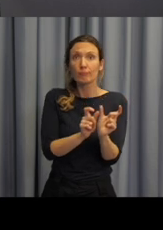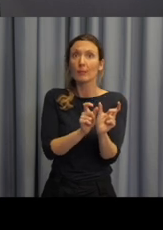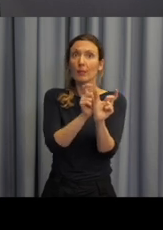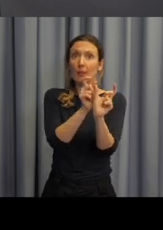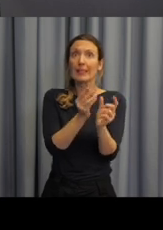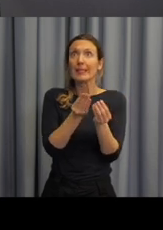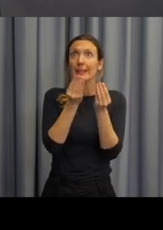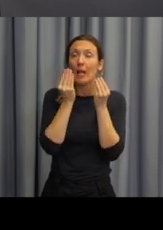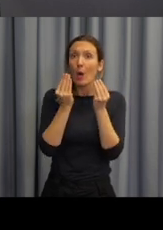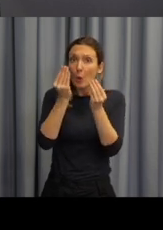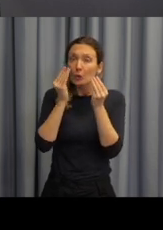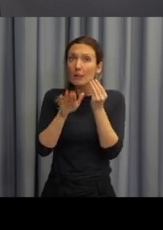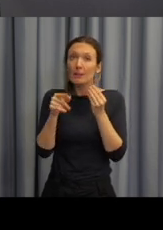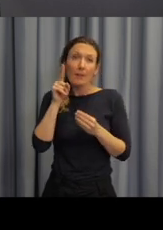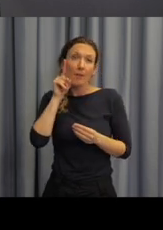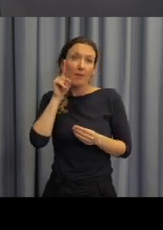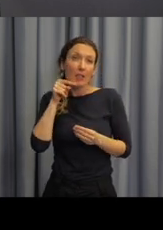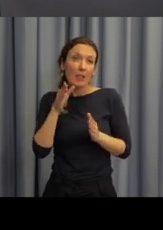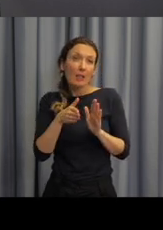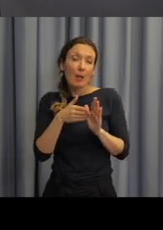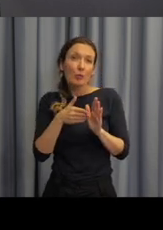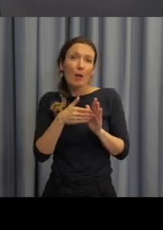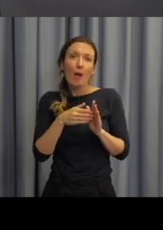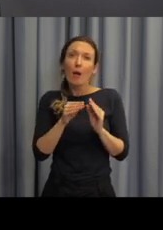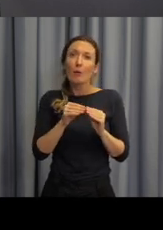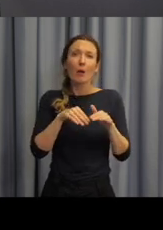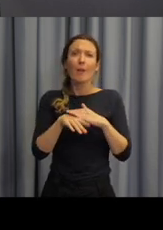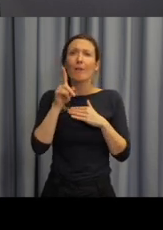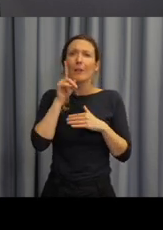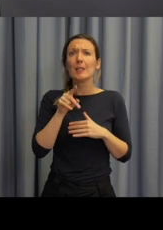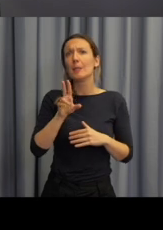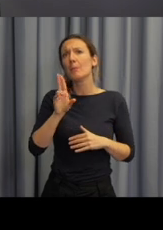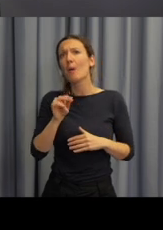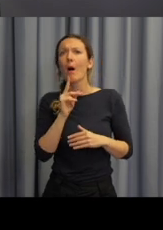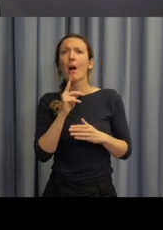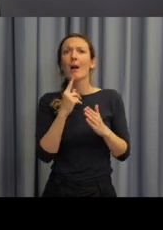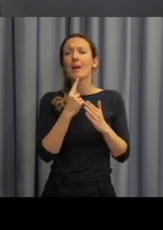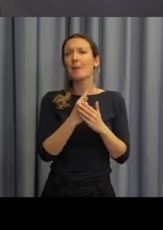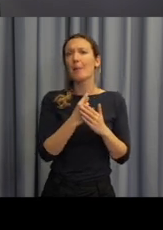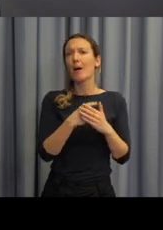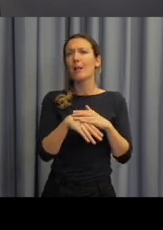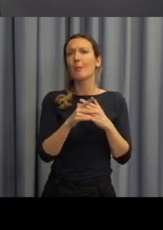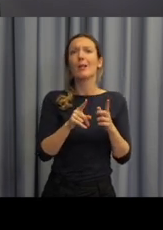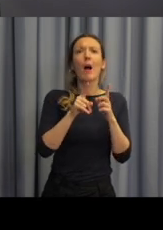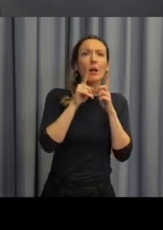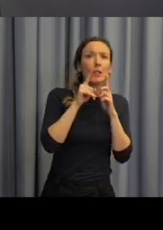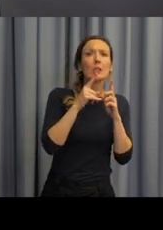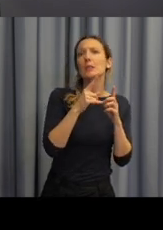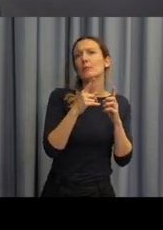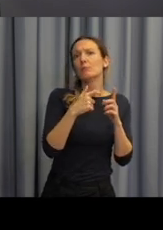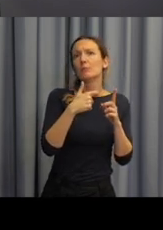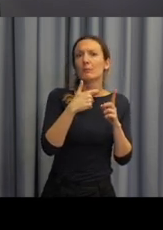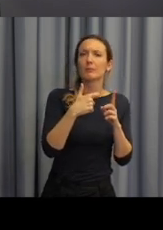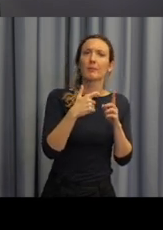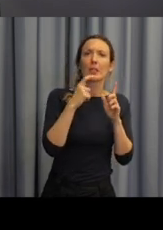naučit děti rozlišovat hlásky na tvrdé, měkké a samohlásky. A to nám stačí k tomu,